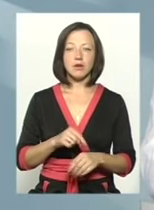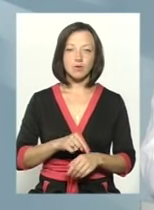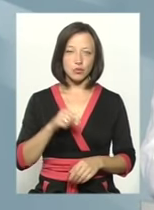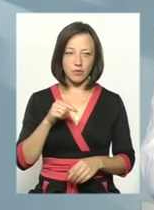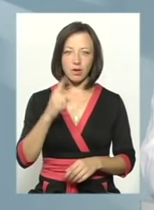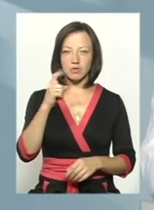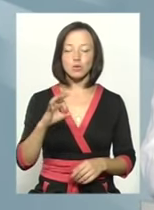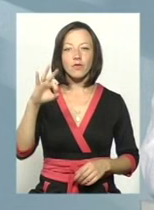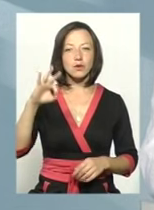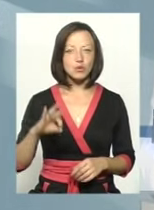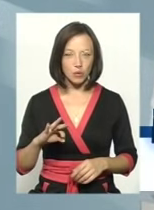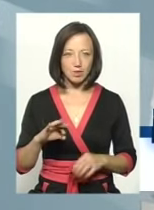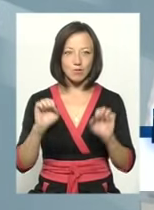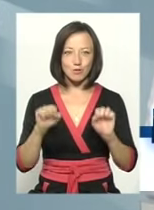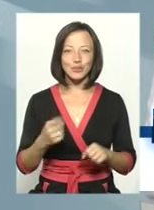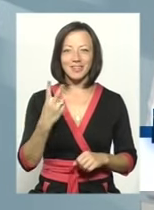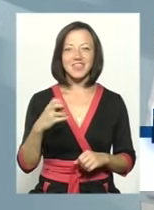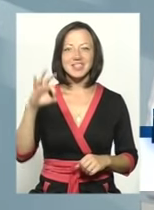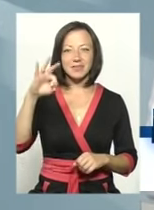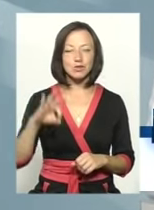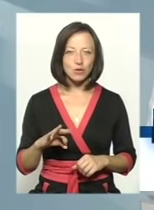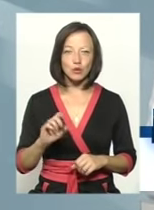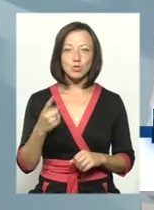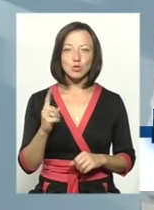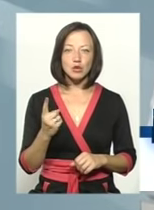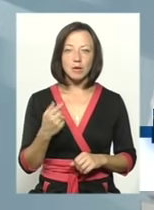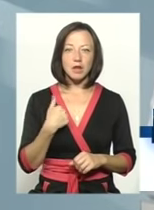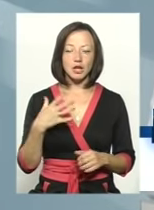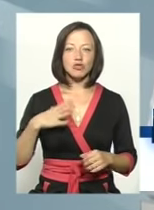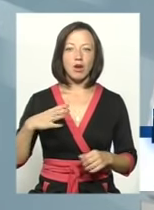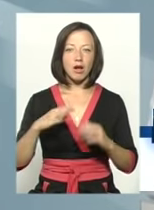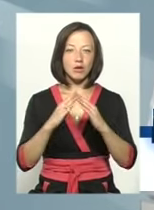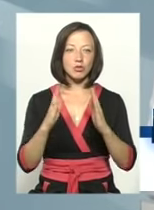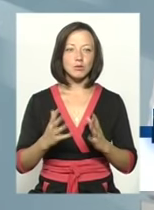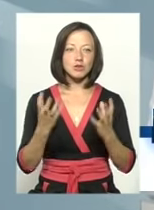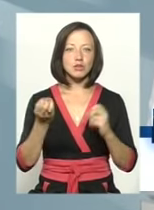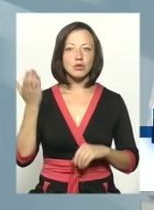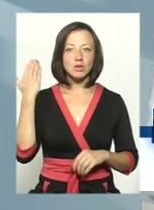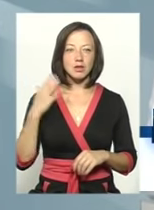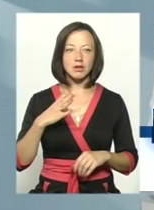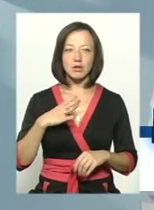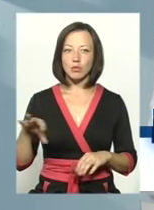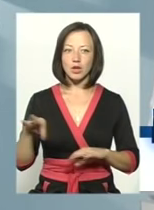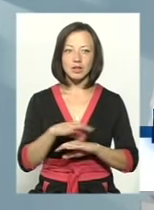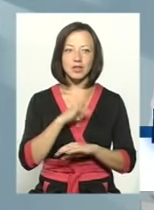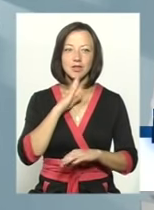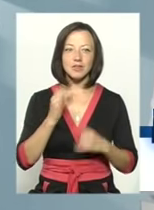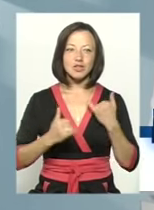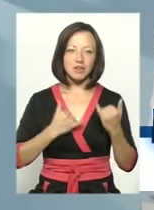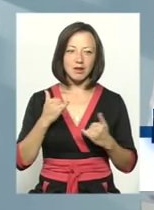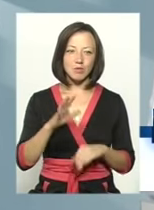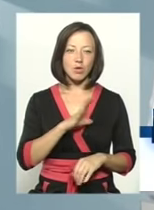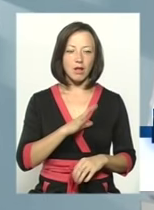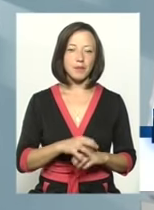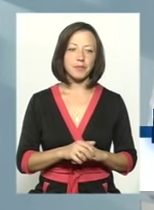Відчувався 100%, а може навіть і 200%, адже мене чекало вдома. Ще тоді не була дружиною, дівчина була.